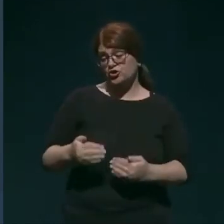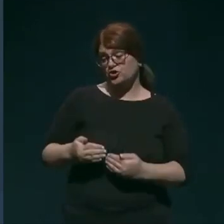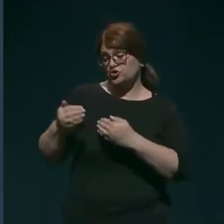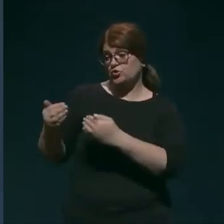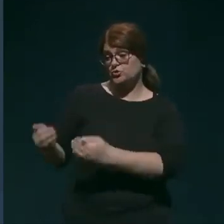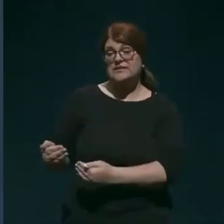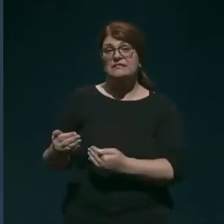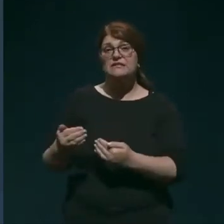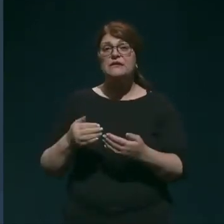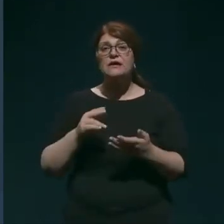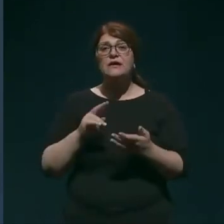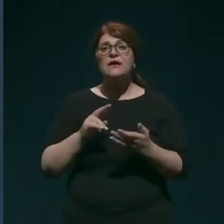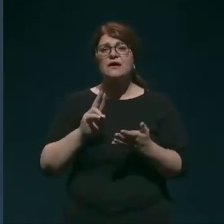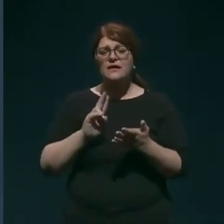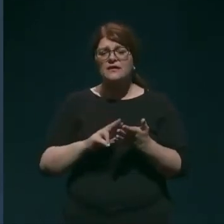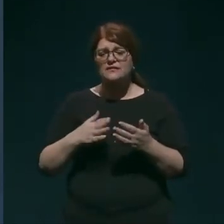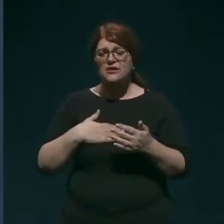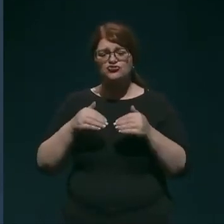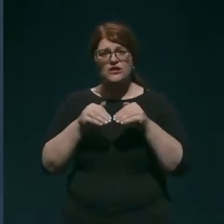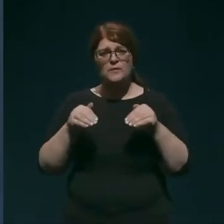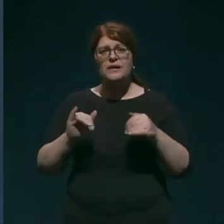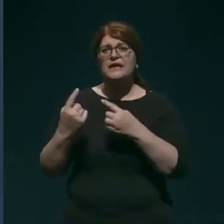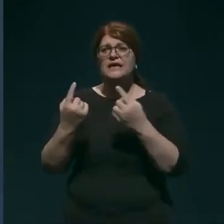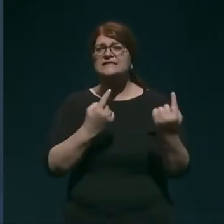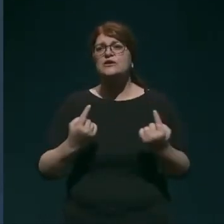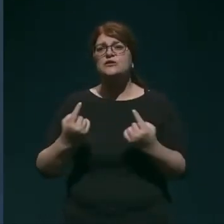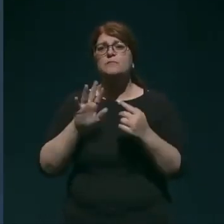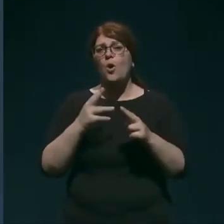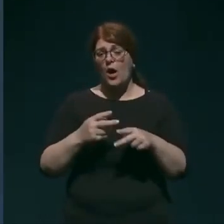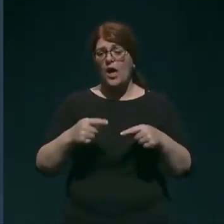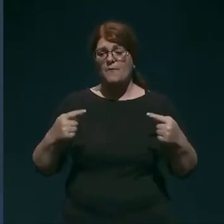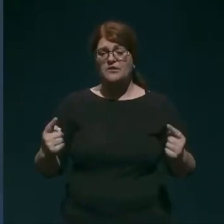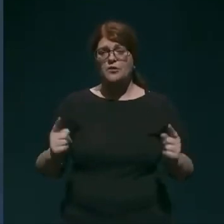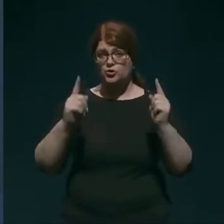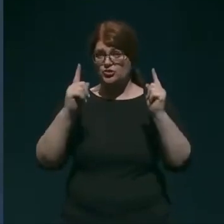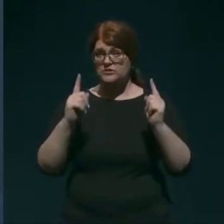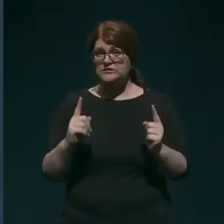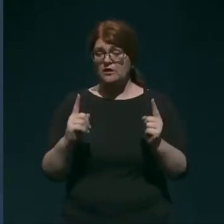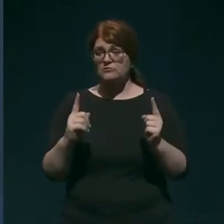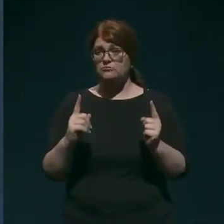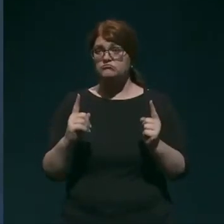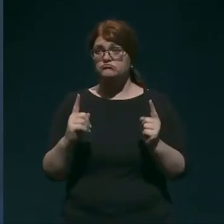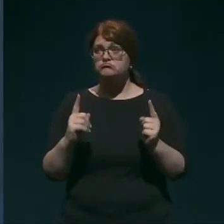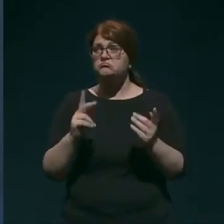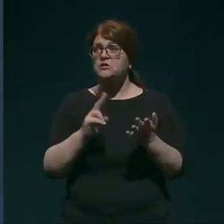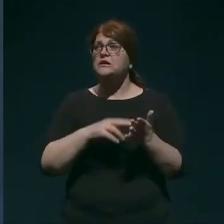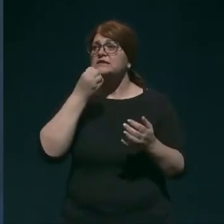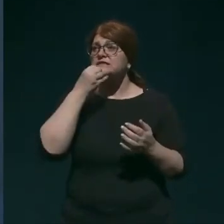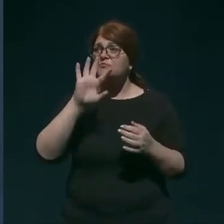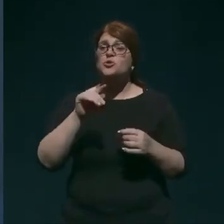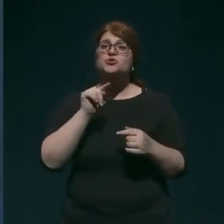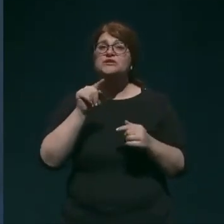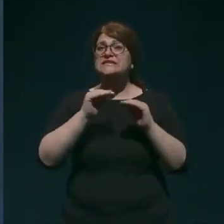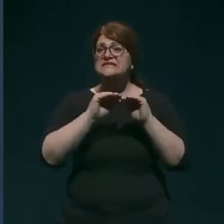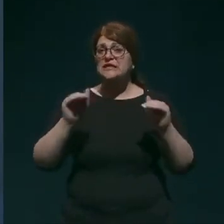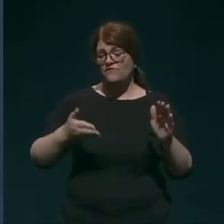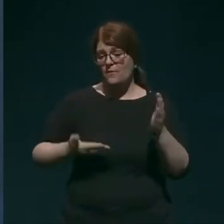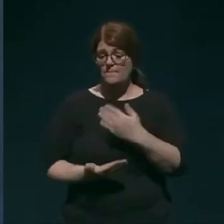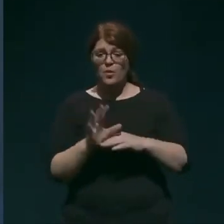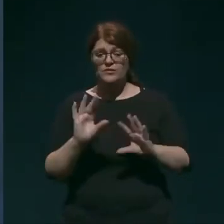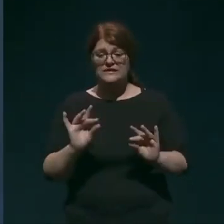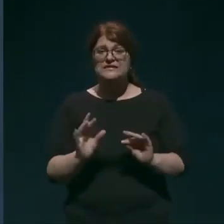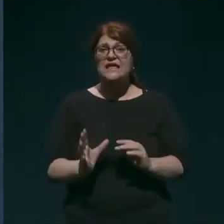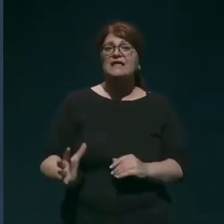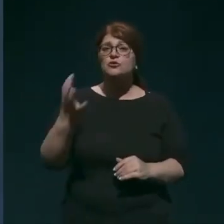naših mej, je situacija po epidemioloških kazalnikih res boljša. Tisti nivo po deset dosegajo